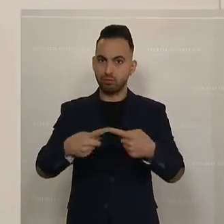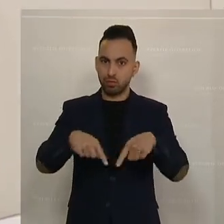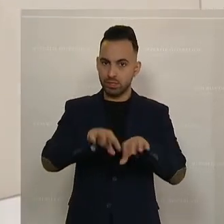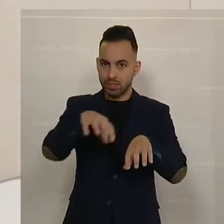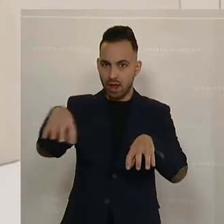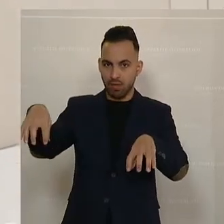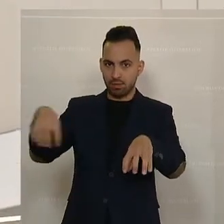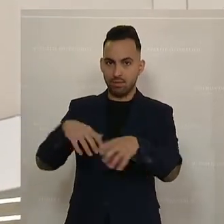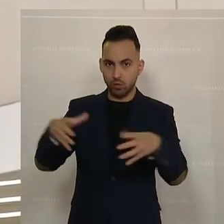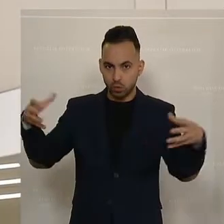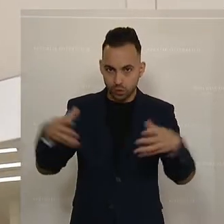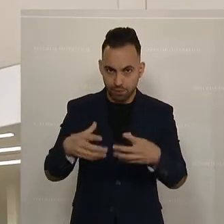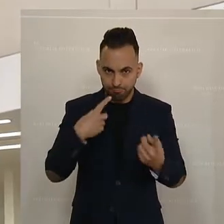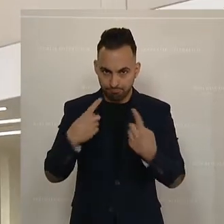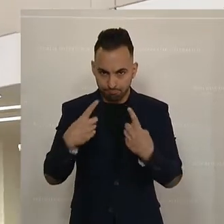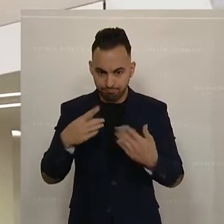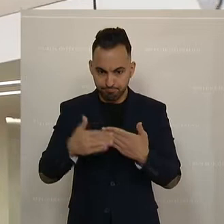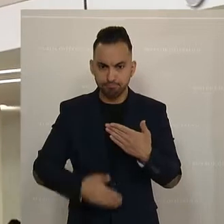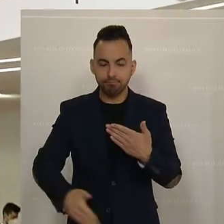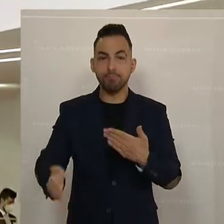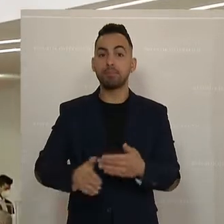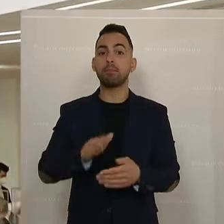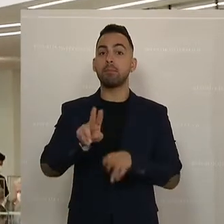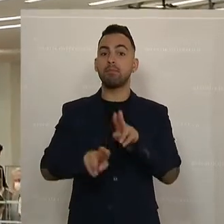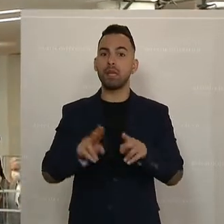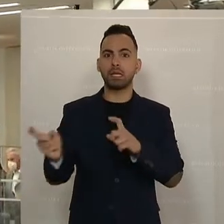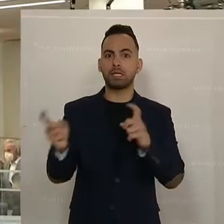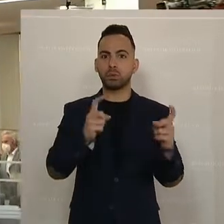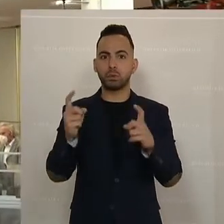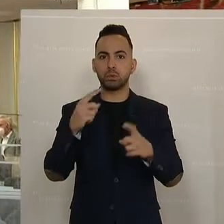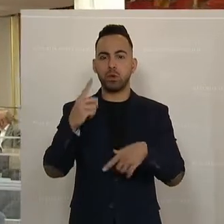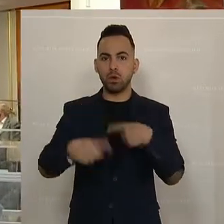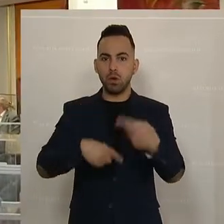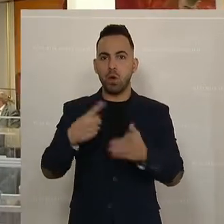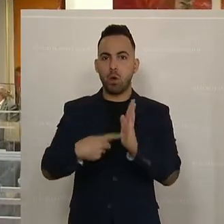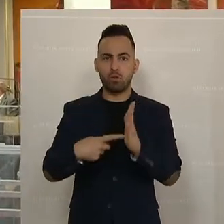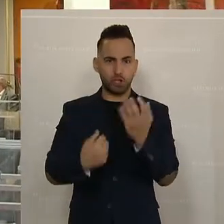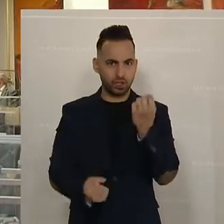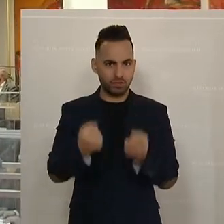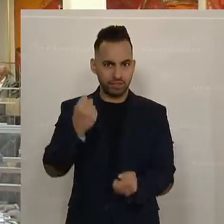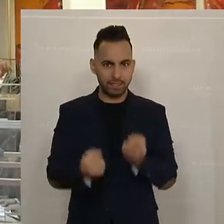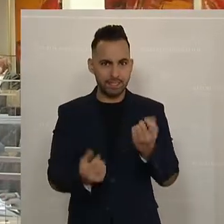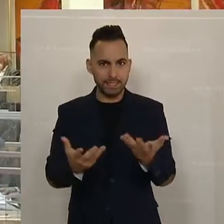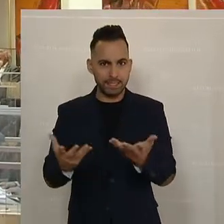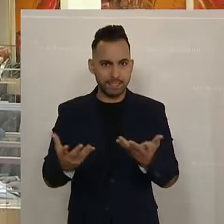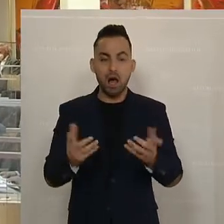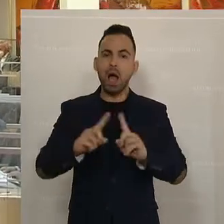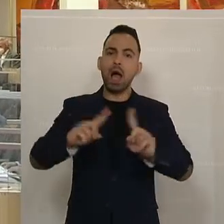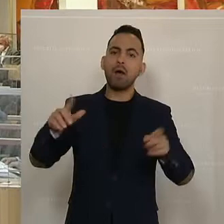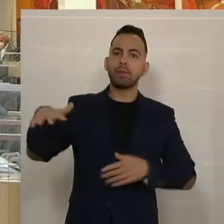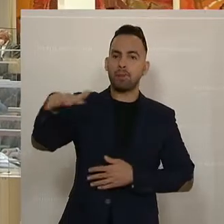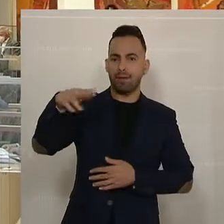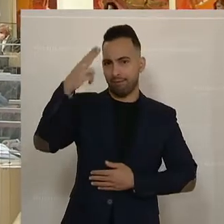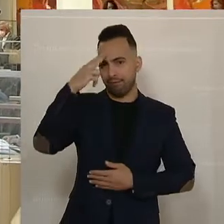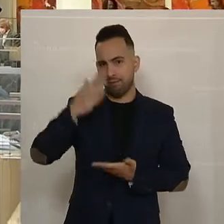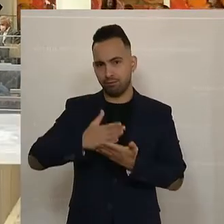Und genau hier sind wir bei einem Punkt, der in der Pflegedebatte oftmals schwierig ist. In anderen Bereichen kennen